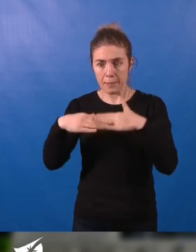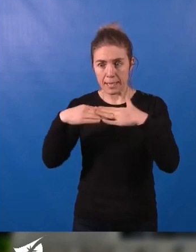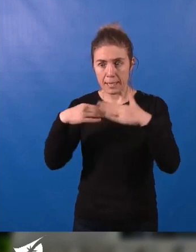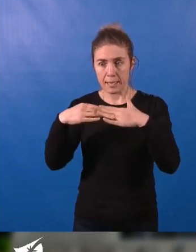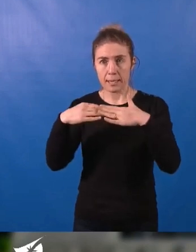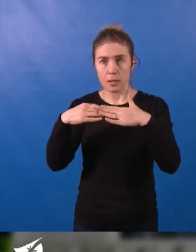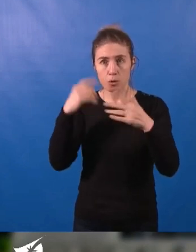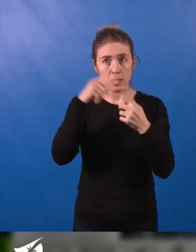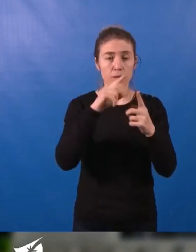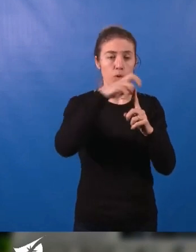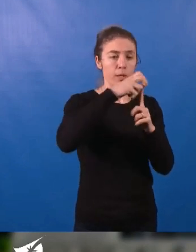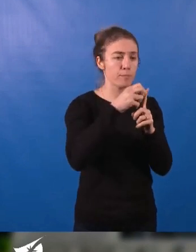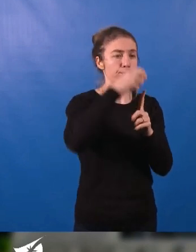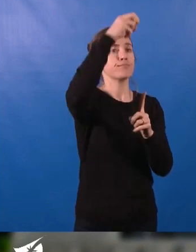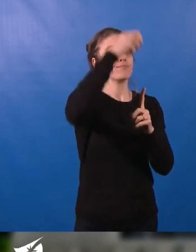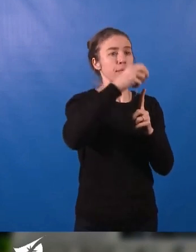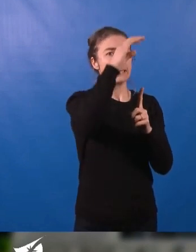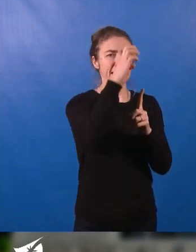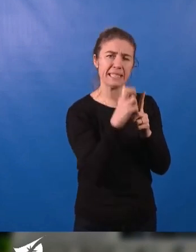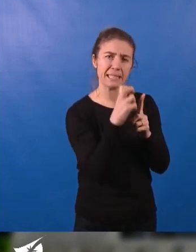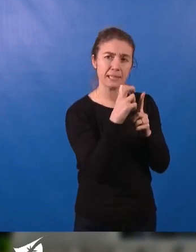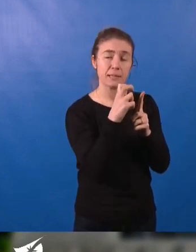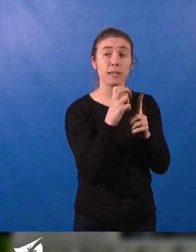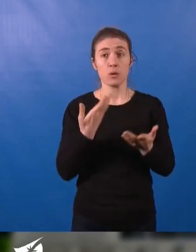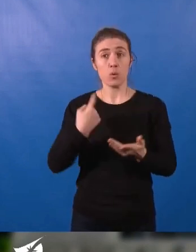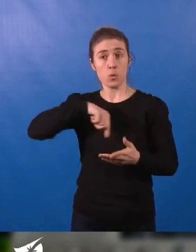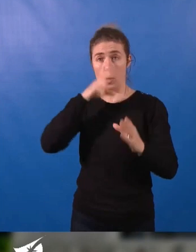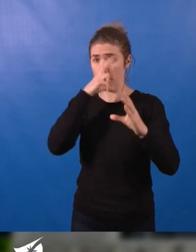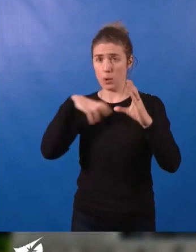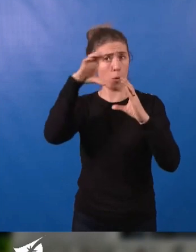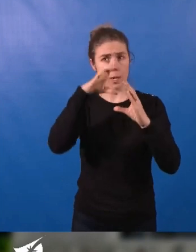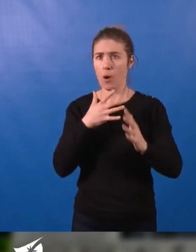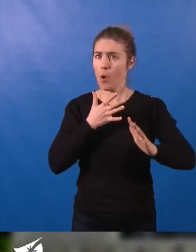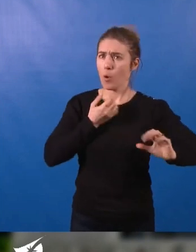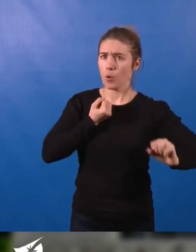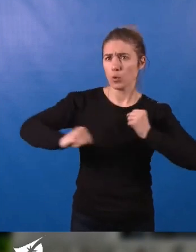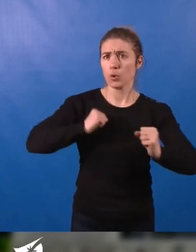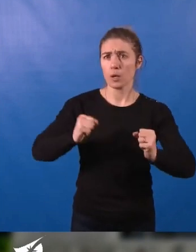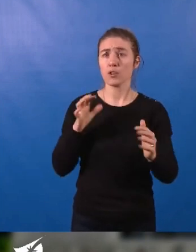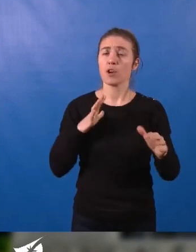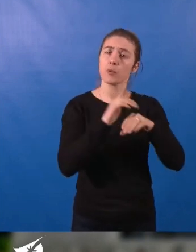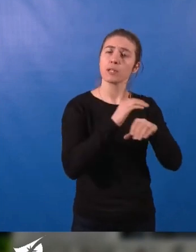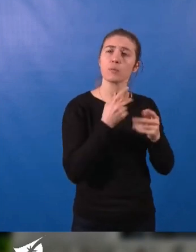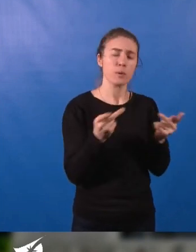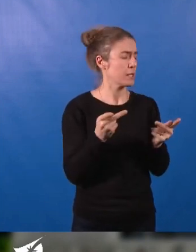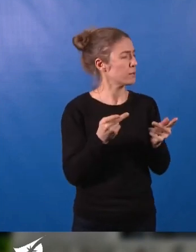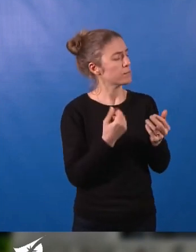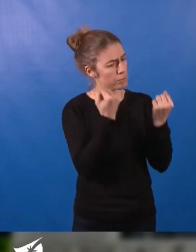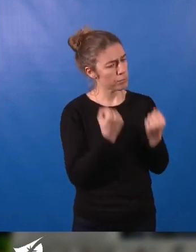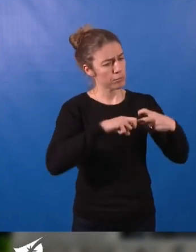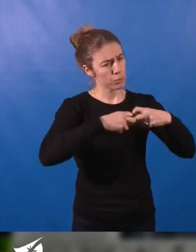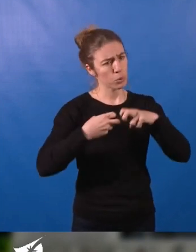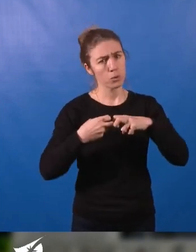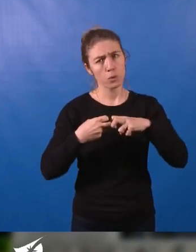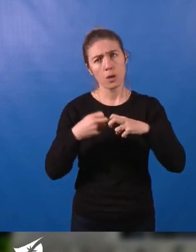hausse des températures. C'est ce qu'entreprend notre métropole à travers des politiques publiques structurantes, que ce soit sur les enjeux